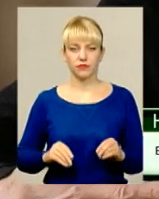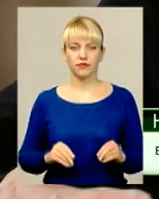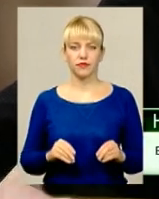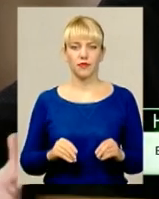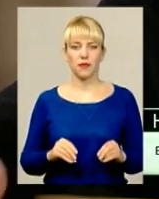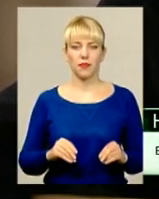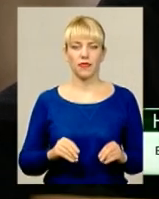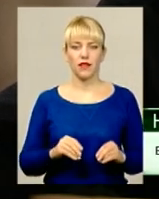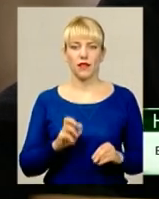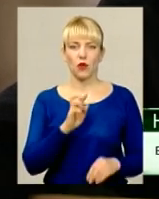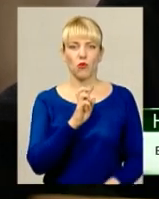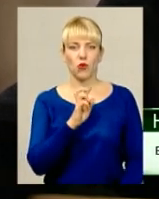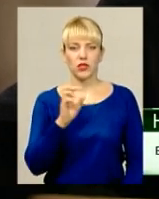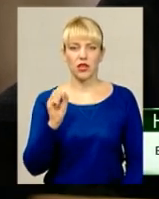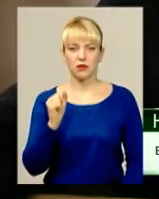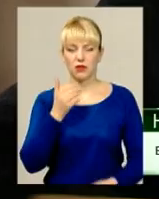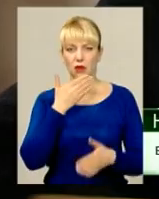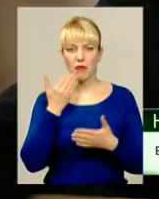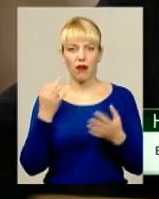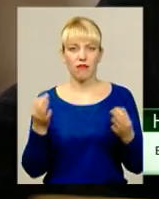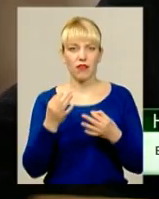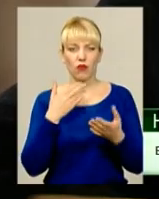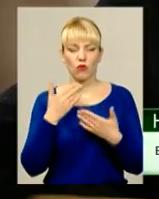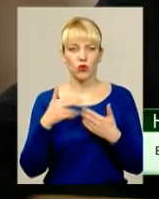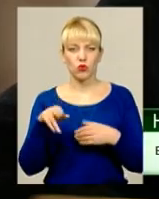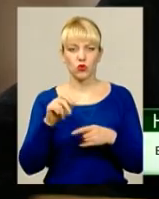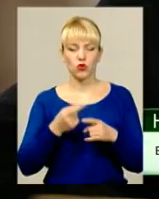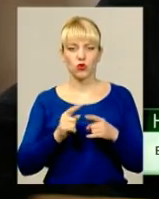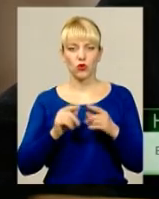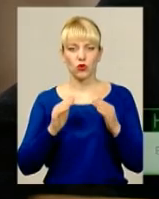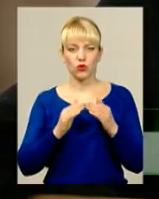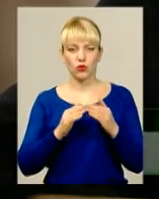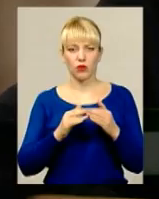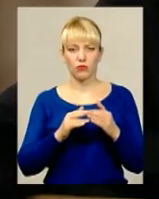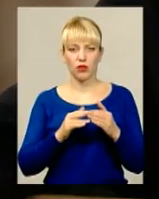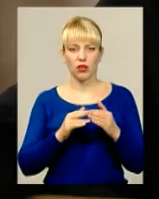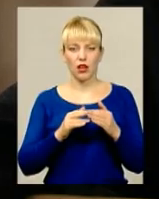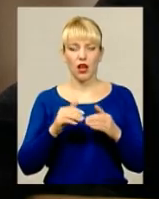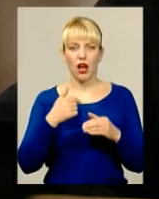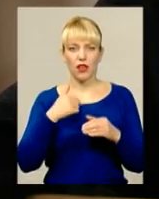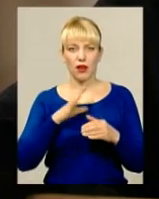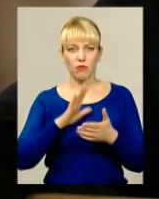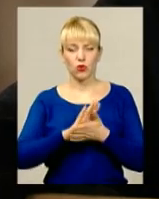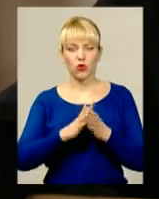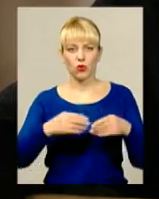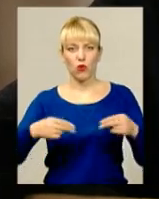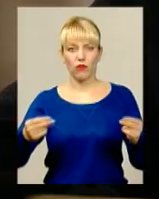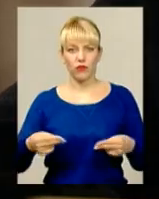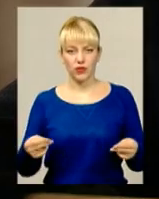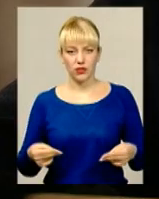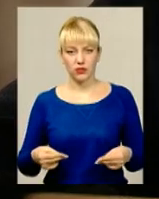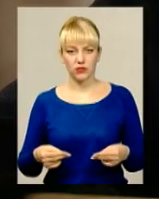Борис Архікович не має ніякого відношення додому. Цього я говорю, що я уклала договір, у мене є